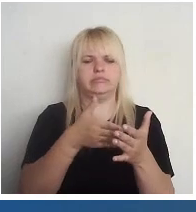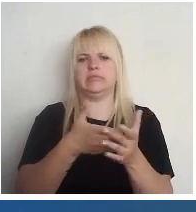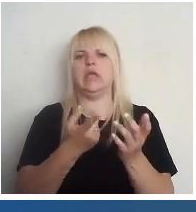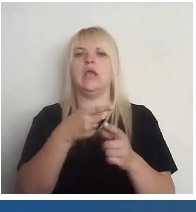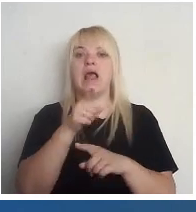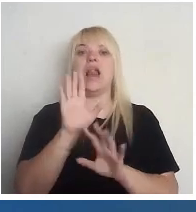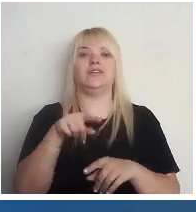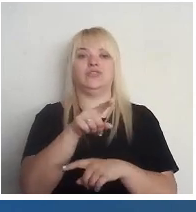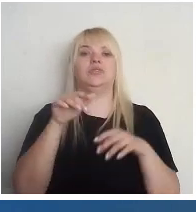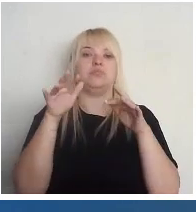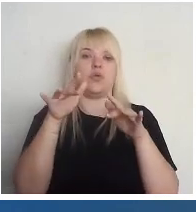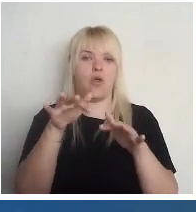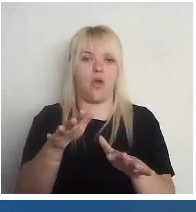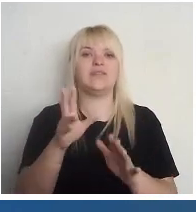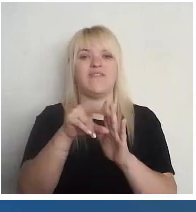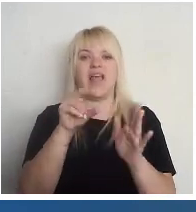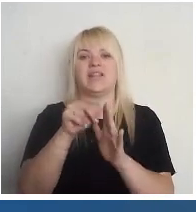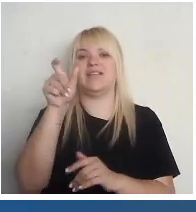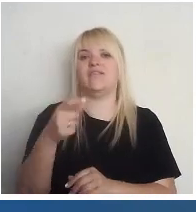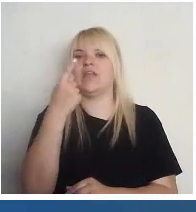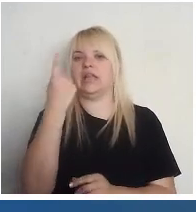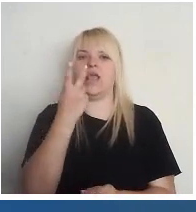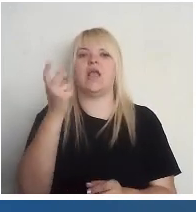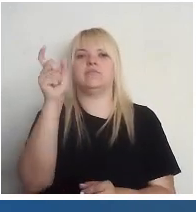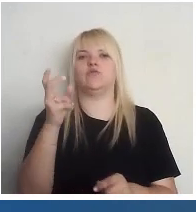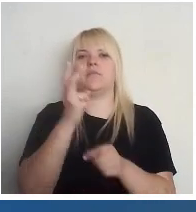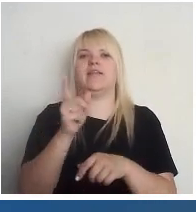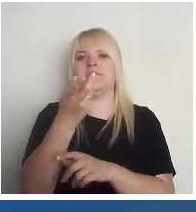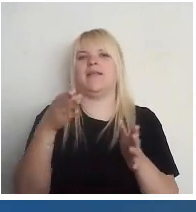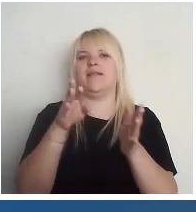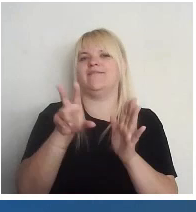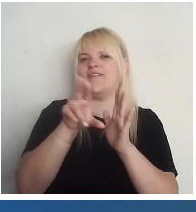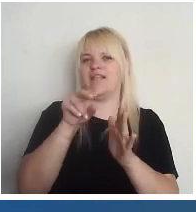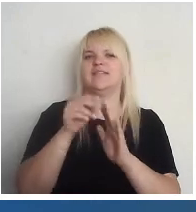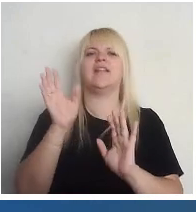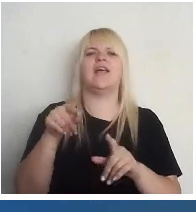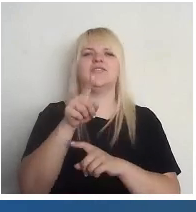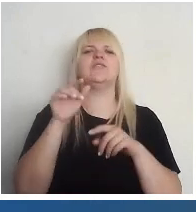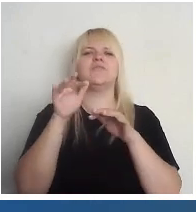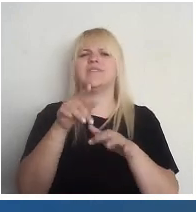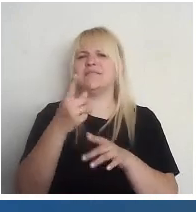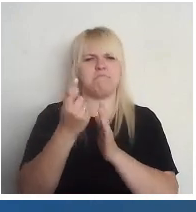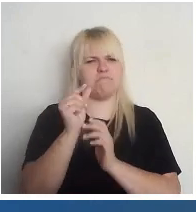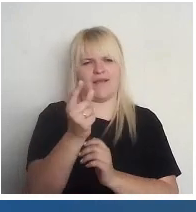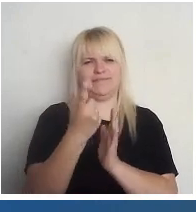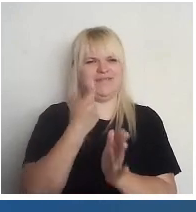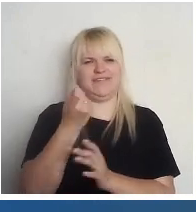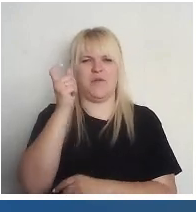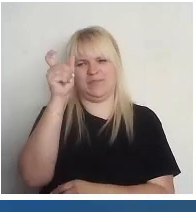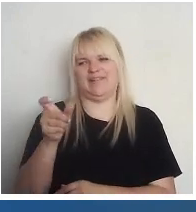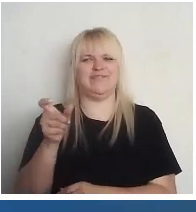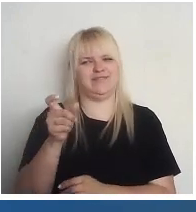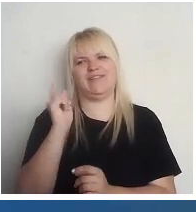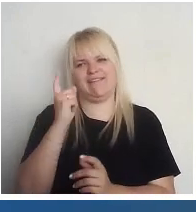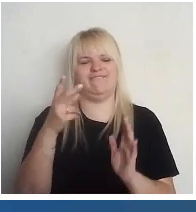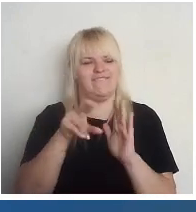tas ir vienīgais Latvijas pilsoņi pienākums, ir pielīties vēlēšanās. Un lai šis process, un tas jau ir tik maz prasīts no pilsoņiem, bet lai šis process